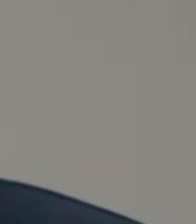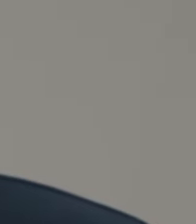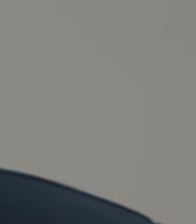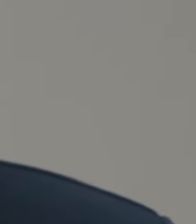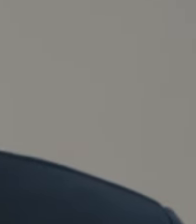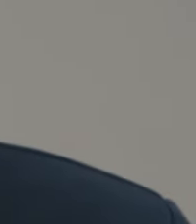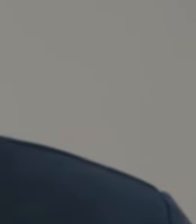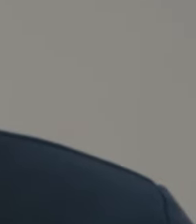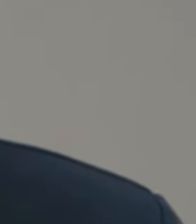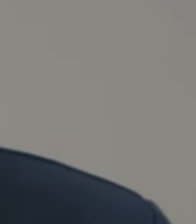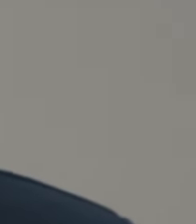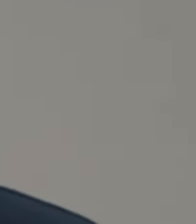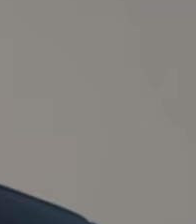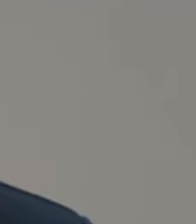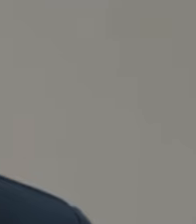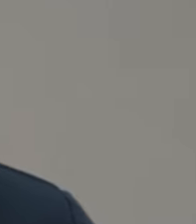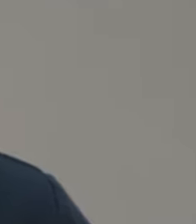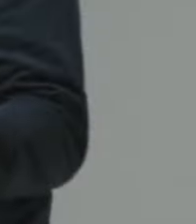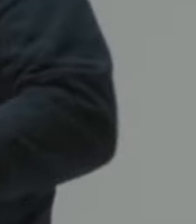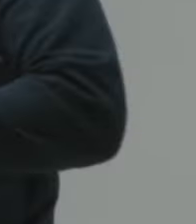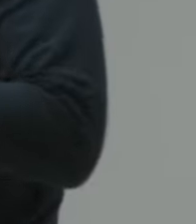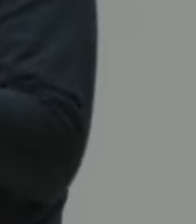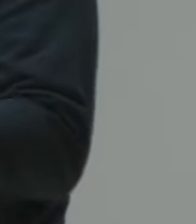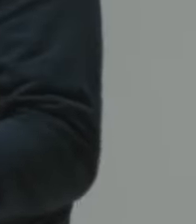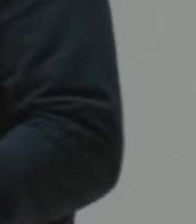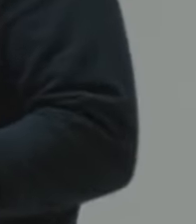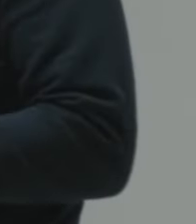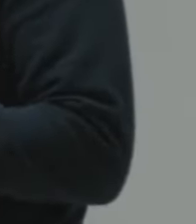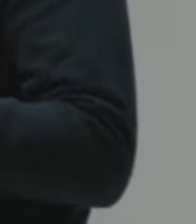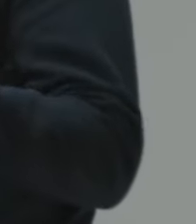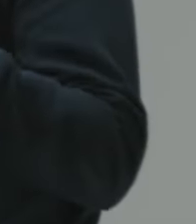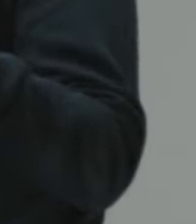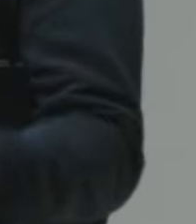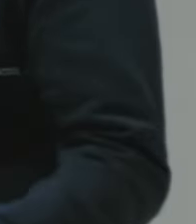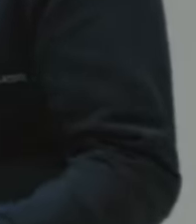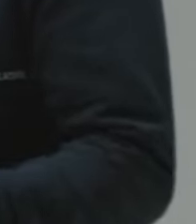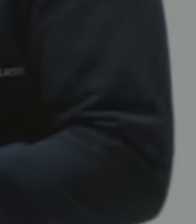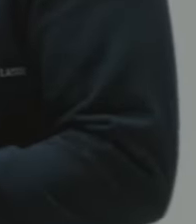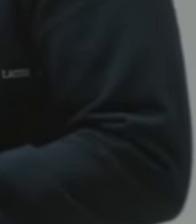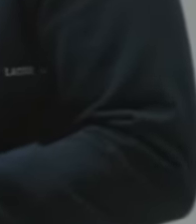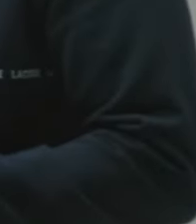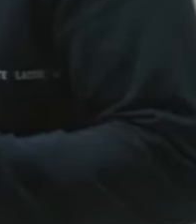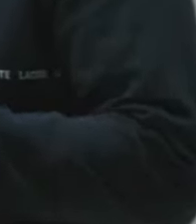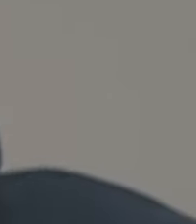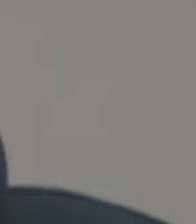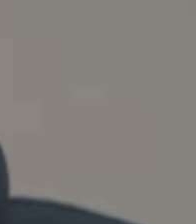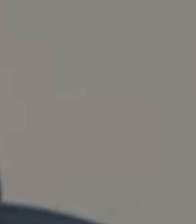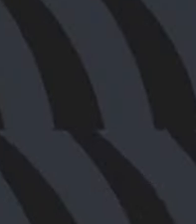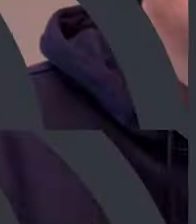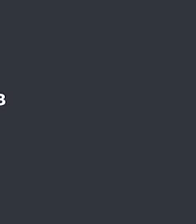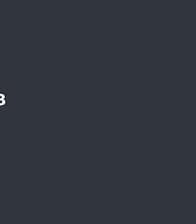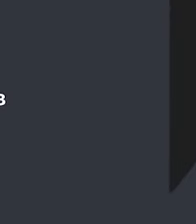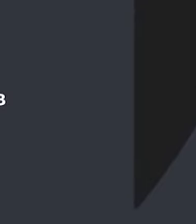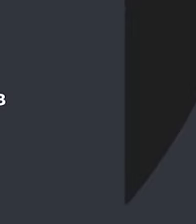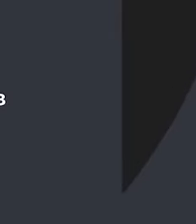Безопасность — это свойство любого продукта. Он идет вперед вместе с нашими развивающимися технологиями в светлое